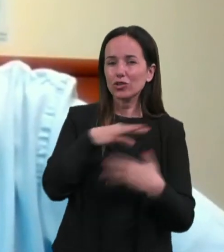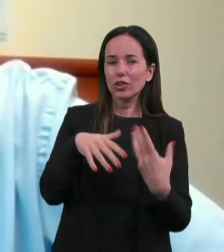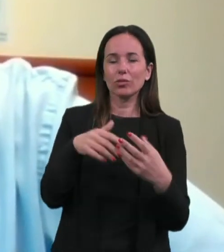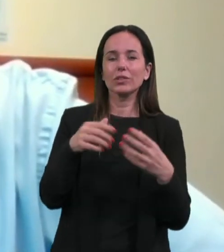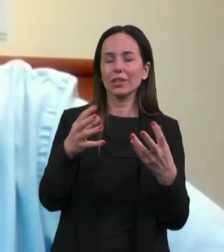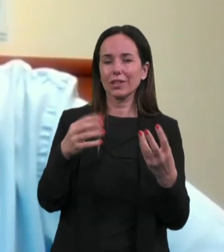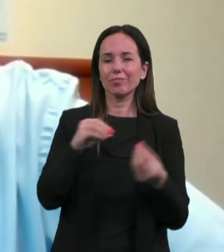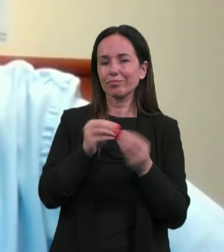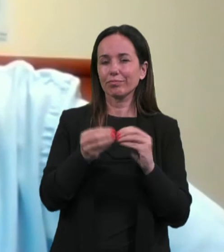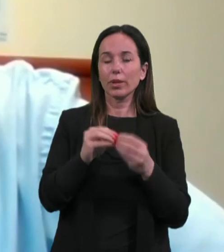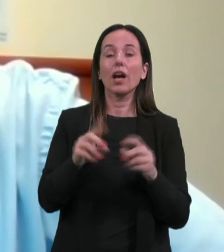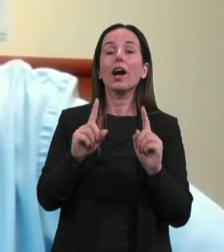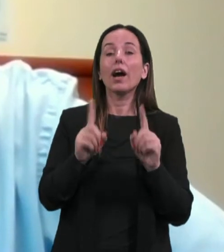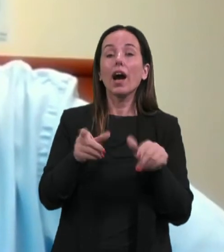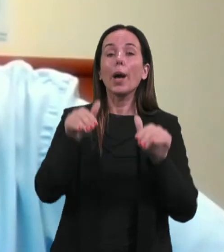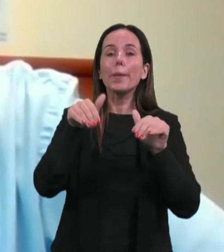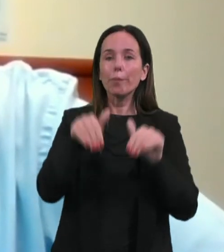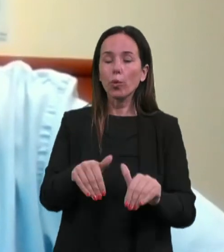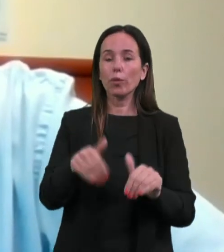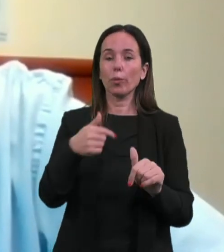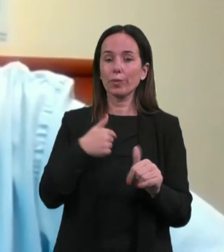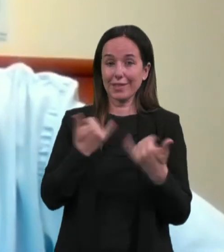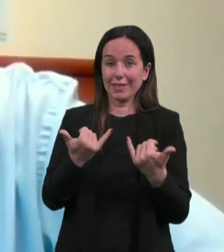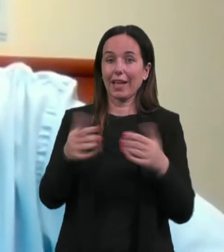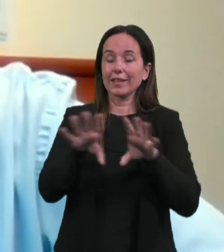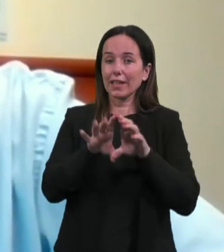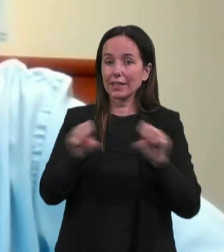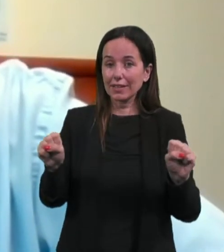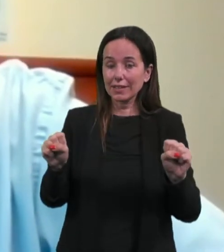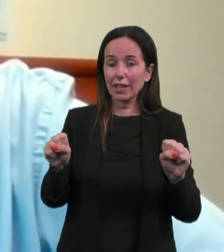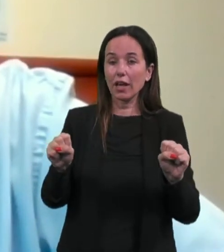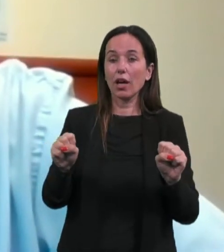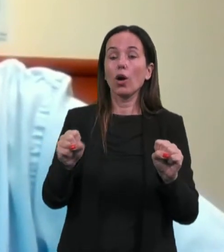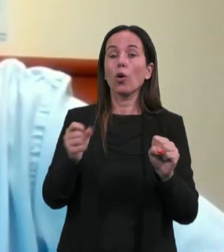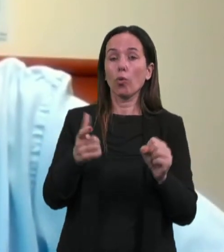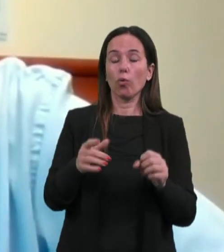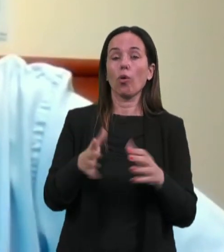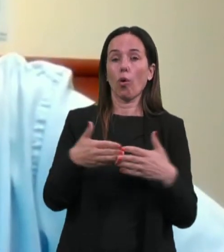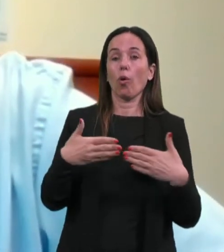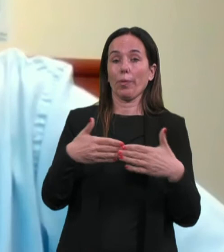nekaj. Kaj moramo mi prav zdaj narediti, ko potegnemo te ljudi iz